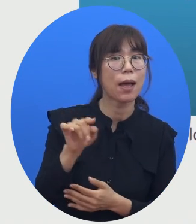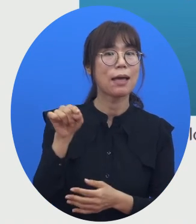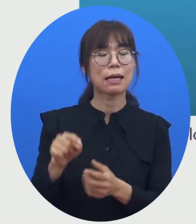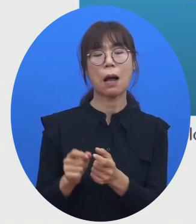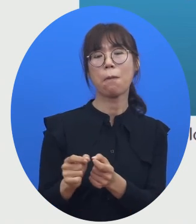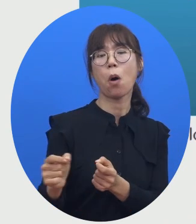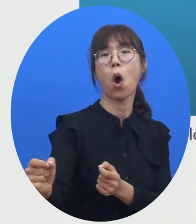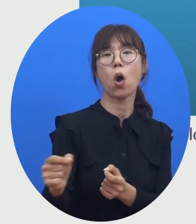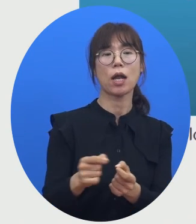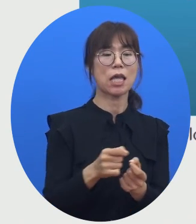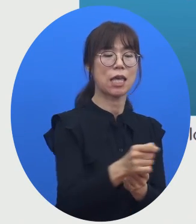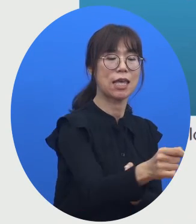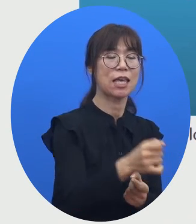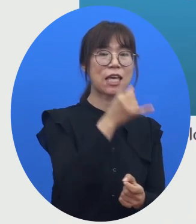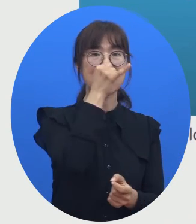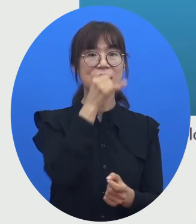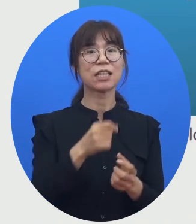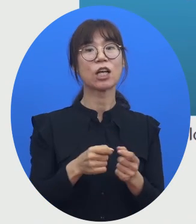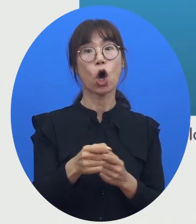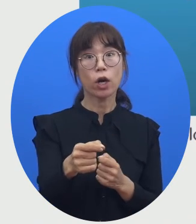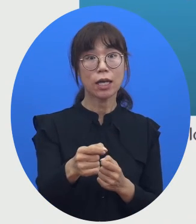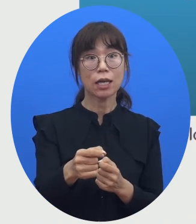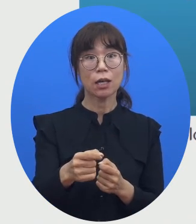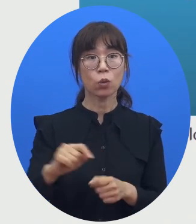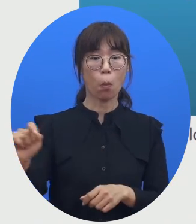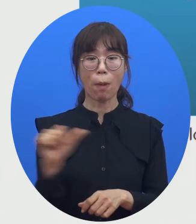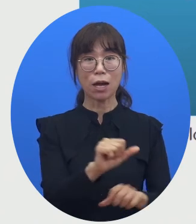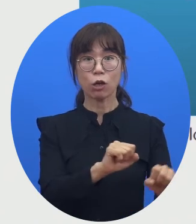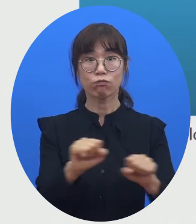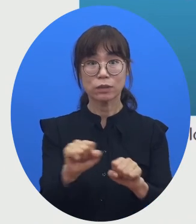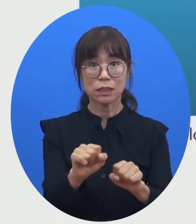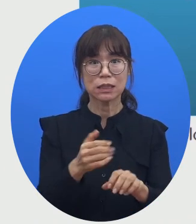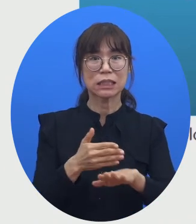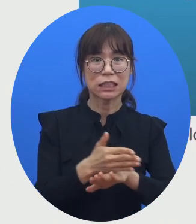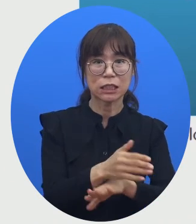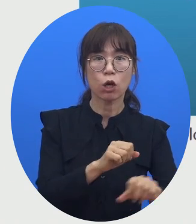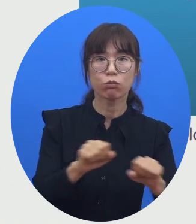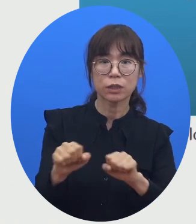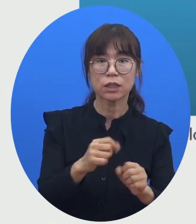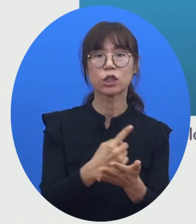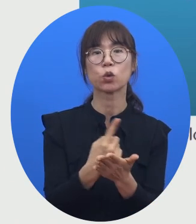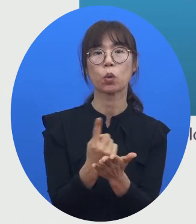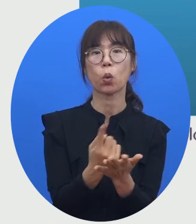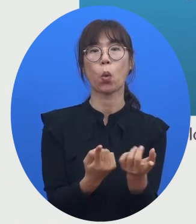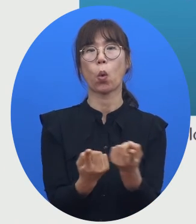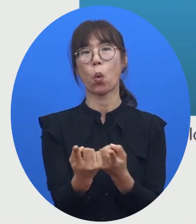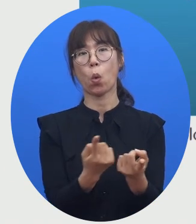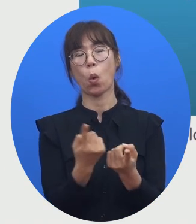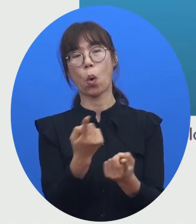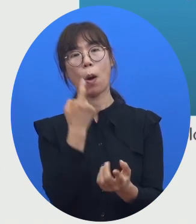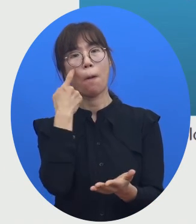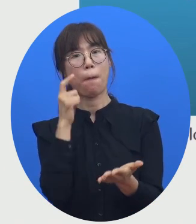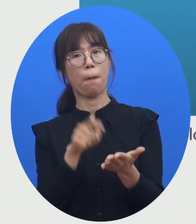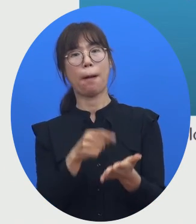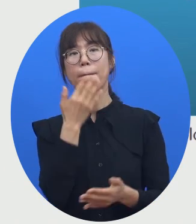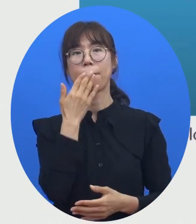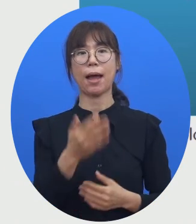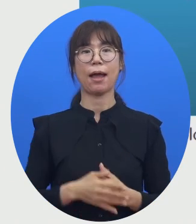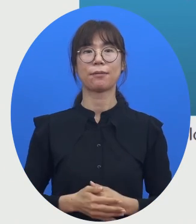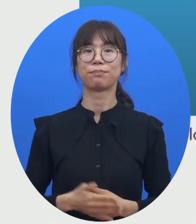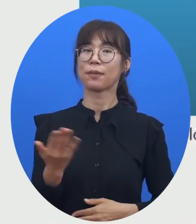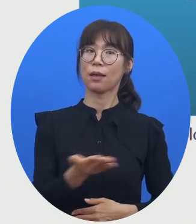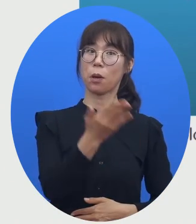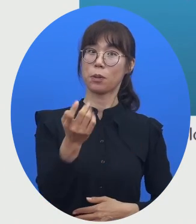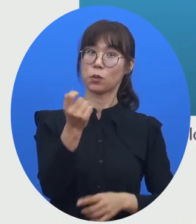떨어진 거리와 속도까지 측정할 수 있는 장비다라고 얘기할 수가 있어요. 이거는 여러분들이 조금 더